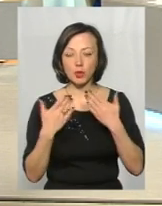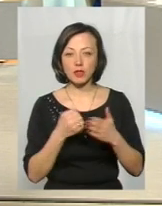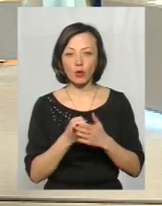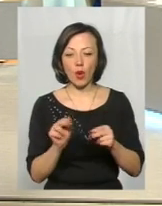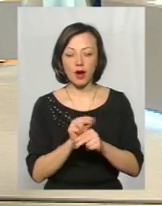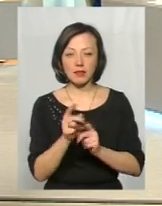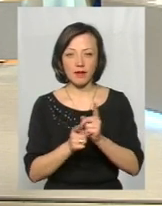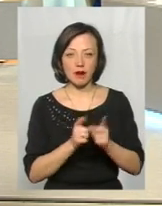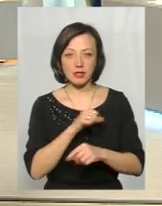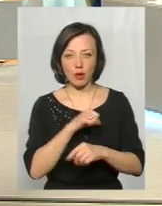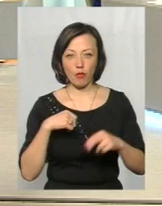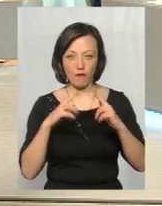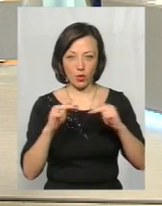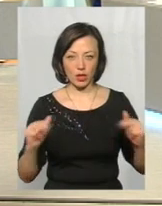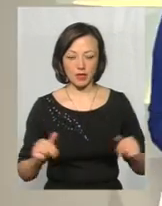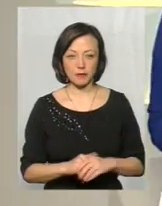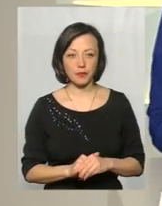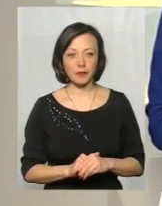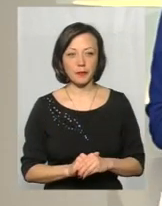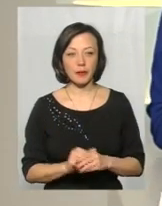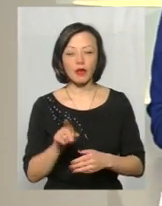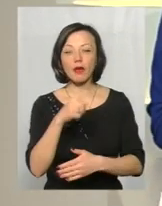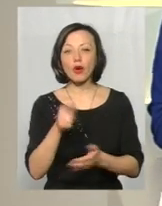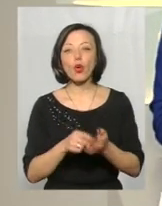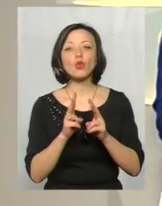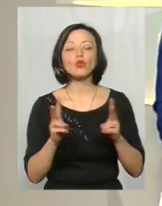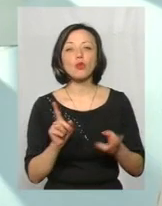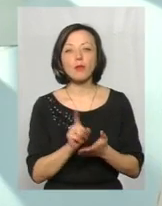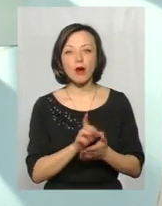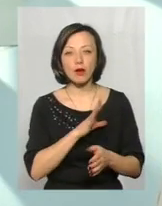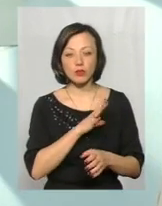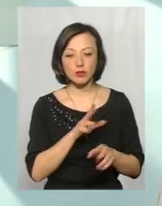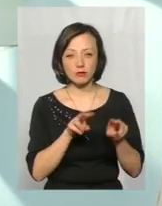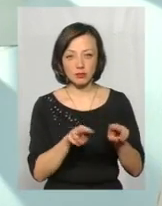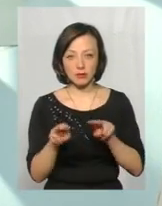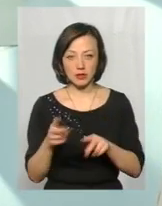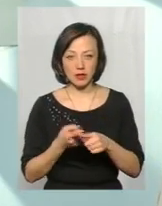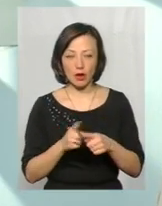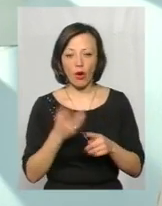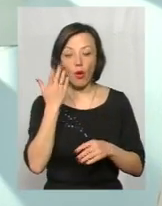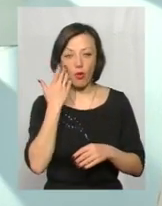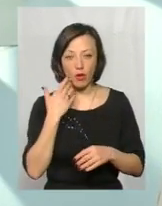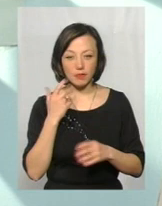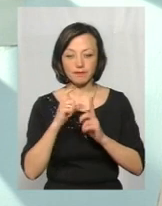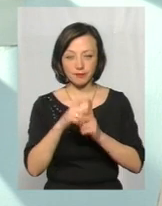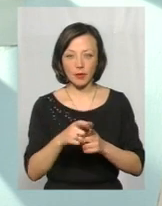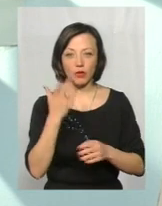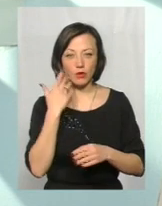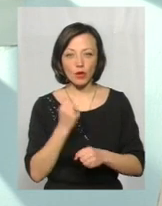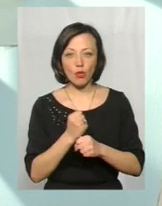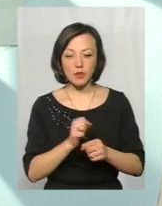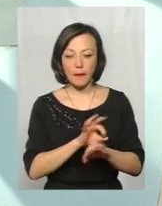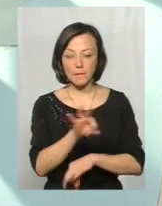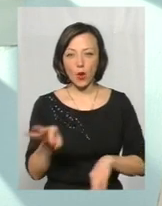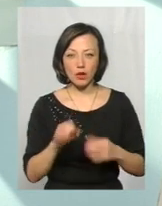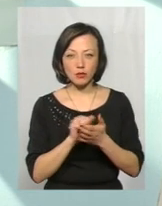реставрації самої фортеці. Хто має здійснювати цей нагляд? Коли робиться проєктна кошторисна документація, там